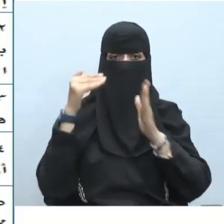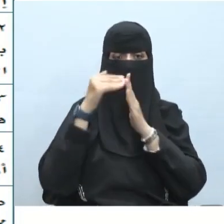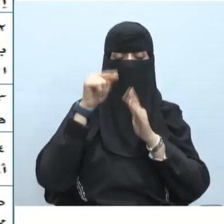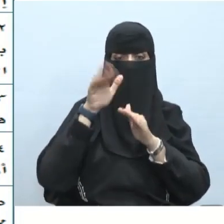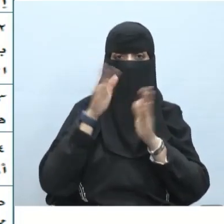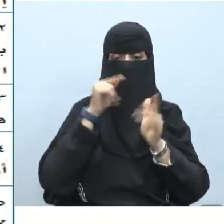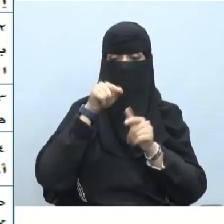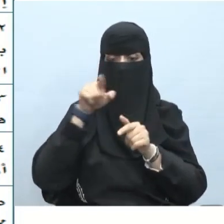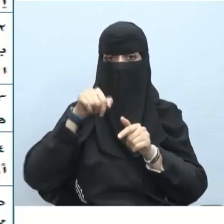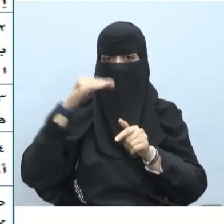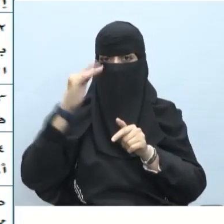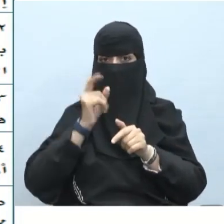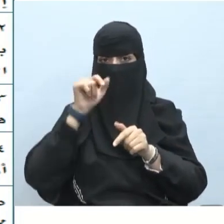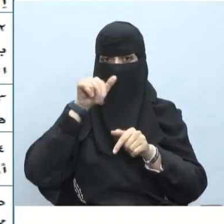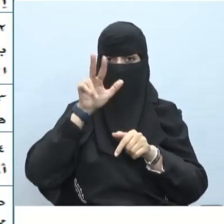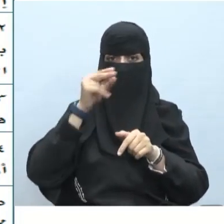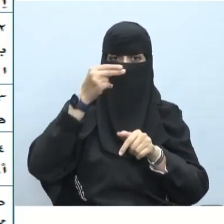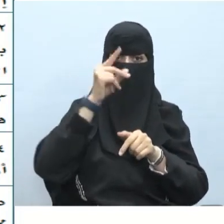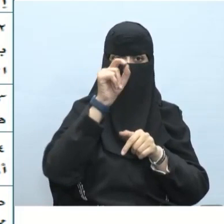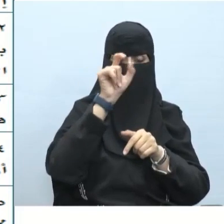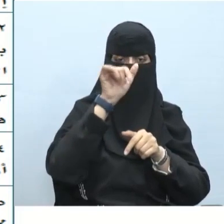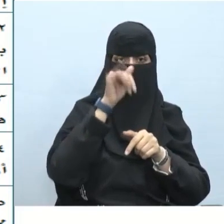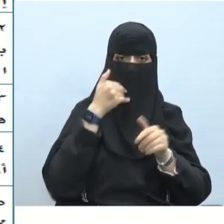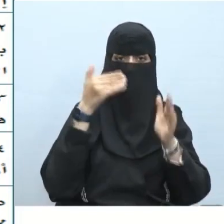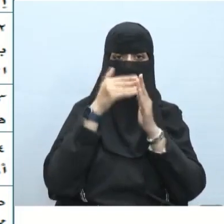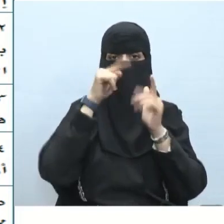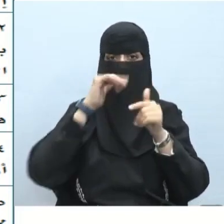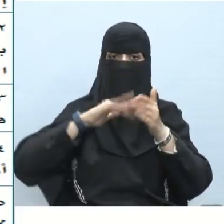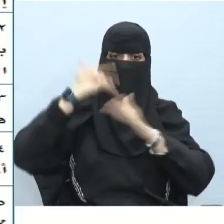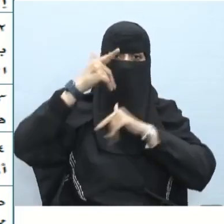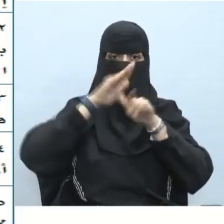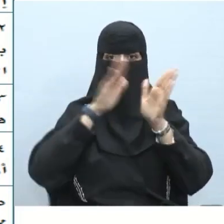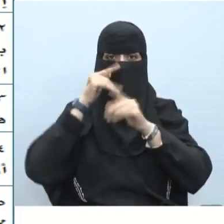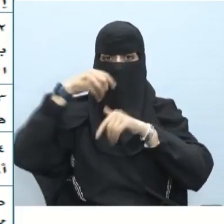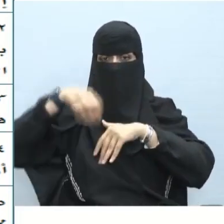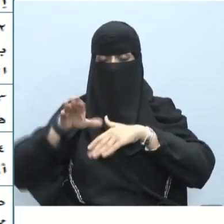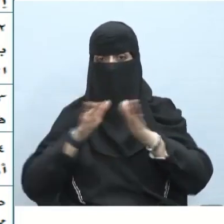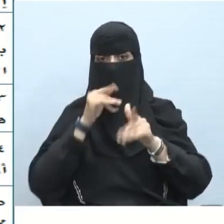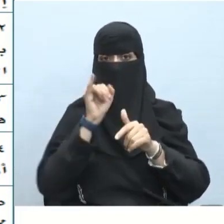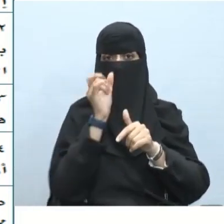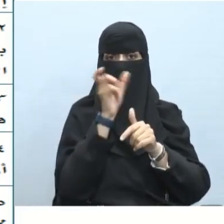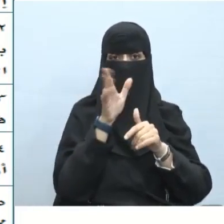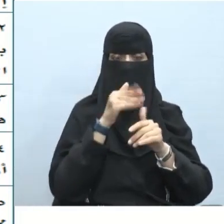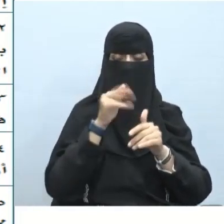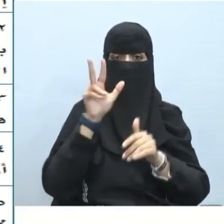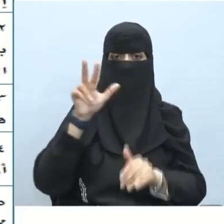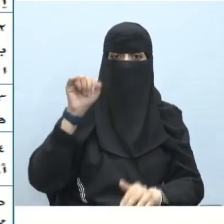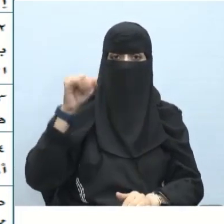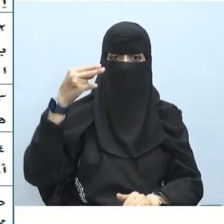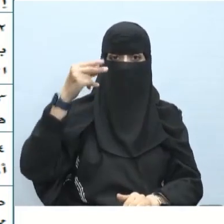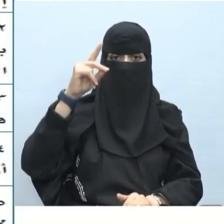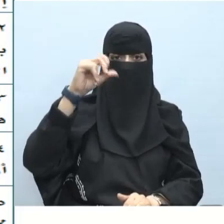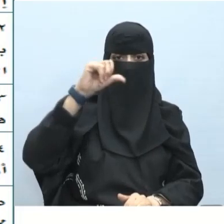جاء هنا كما قلنا وما بعده جزءا من كلمة المعطوف عليه